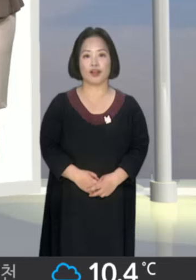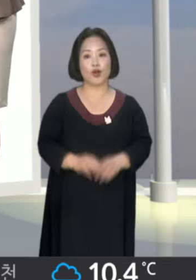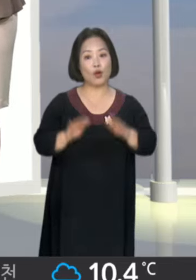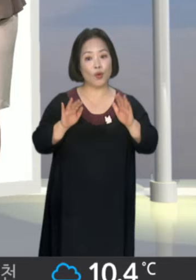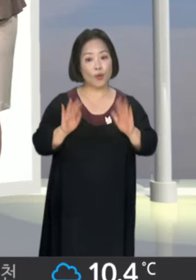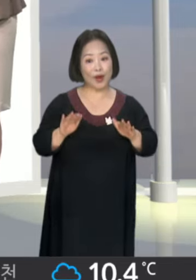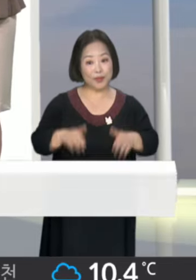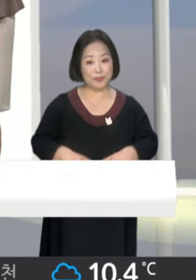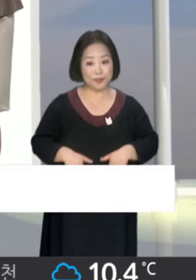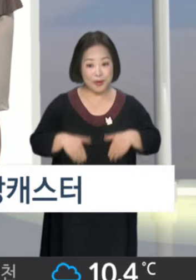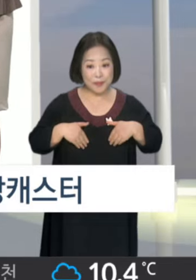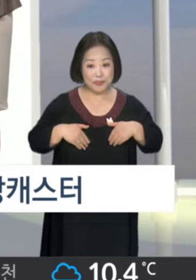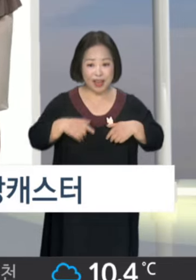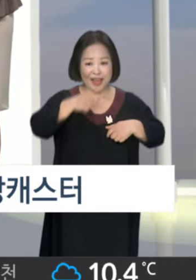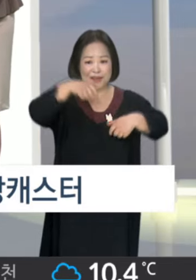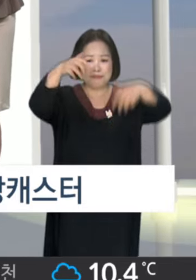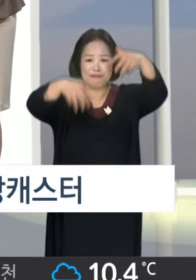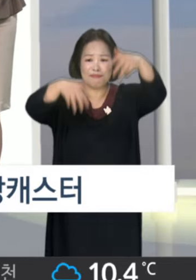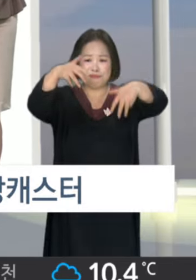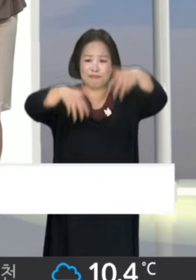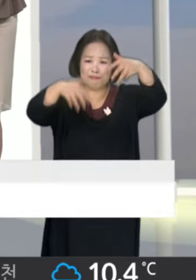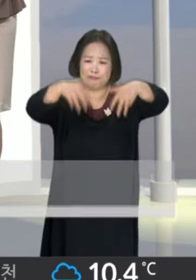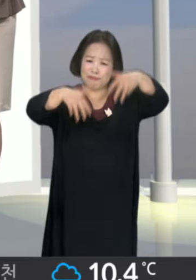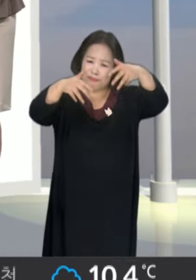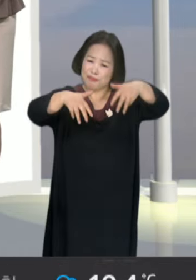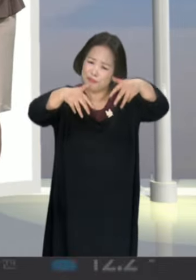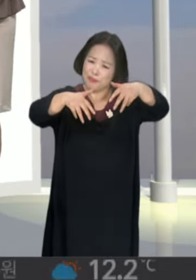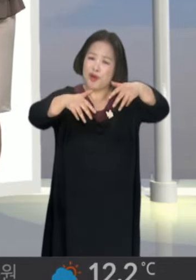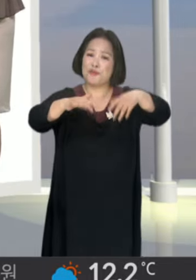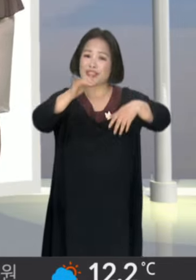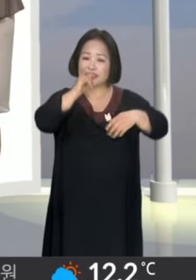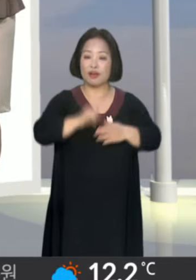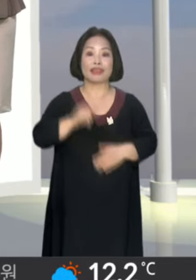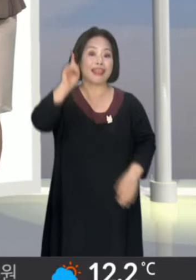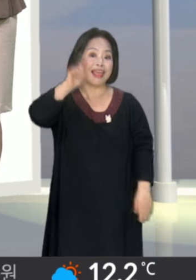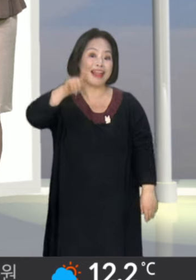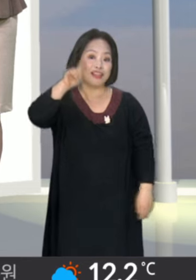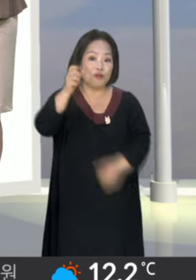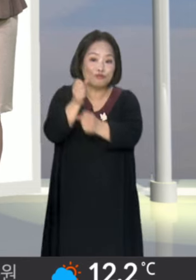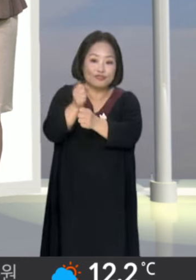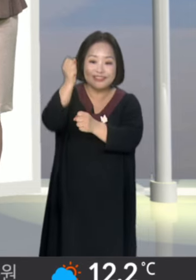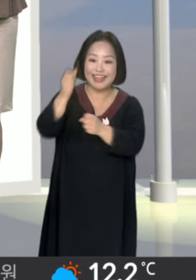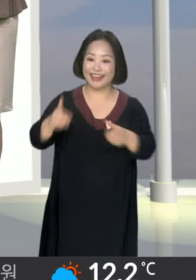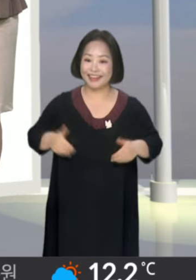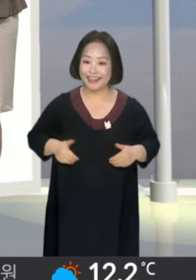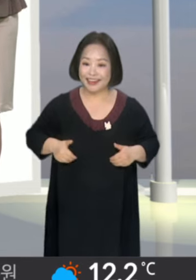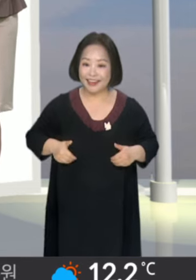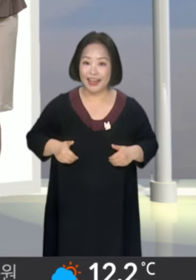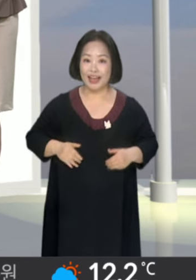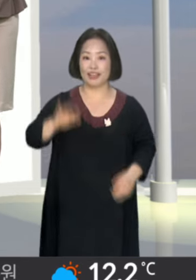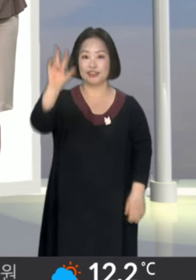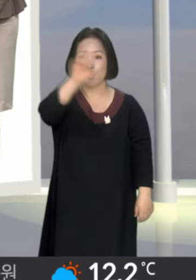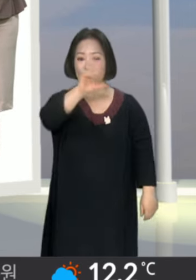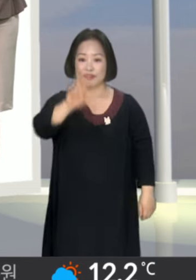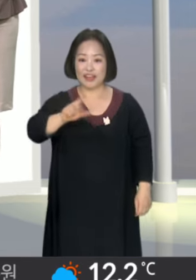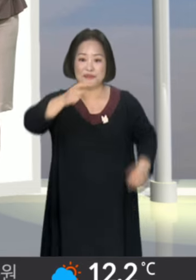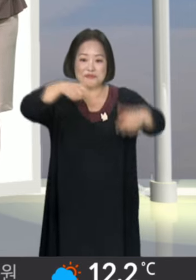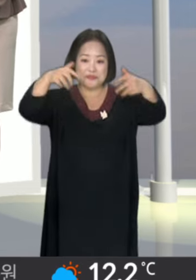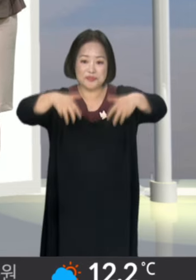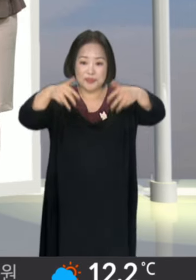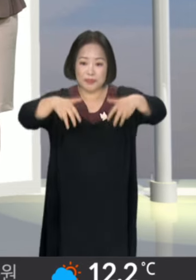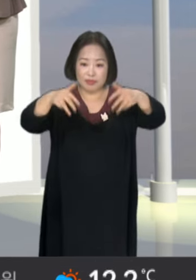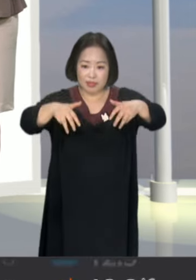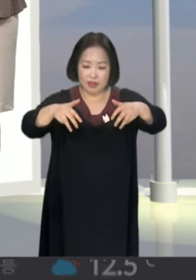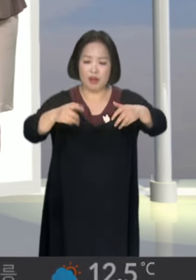올봄에 비가 자주 내리고 있습니다. 내일도 출근길에 우산을 챙기셔야 할 텐데요. 전국에 비가 오겠고요.